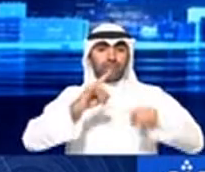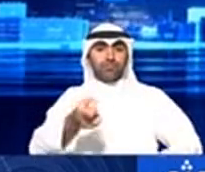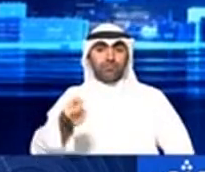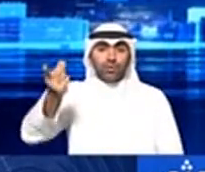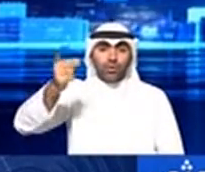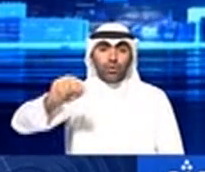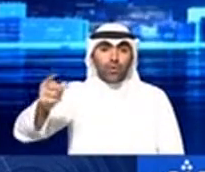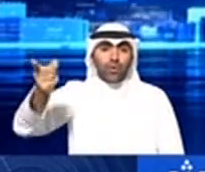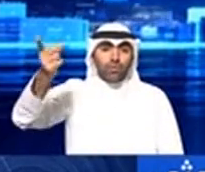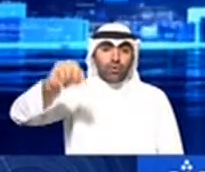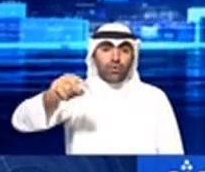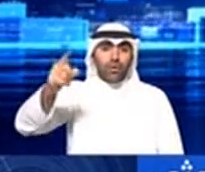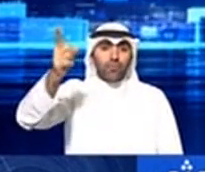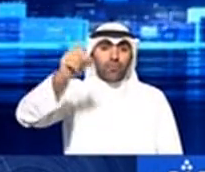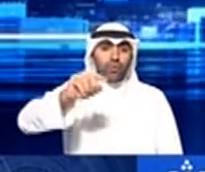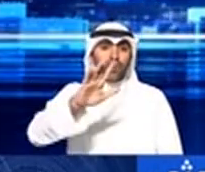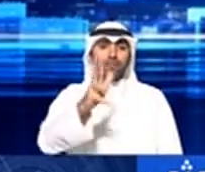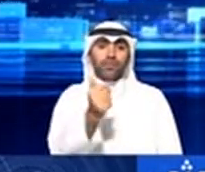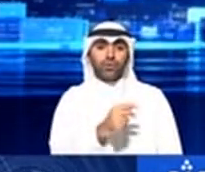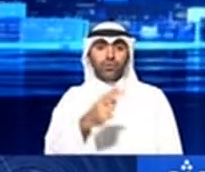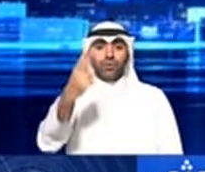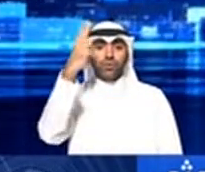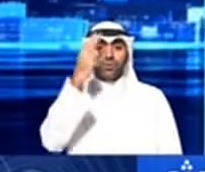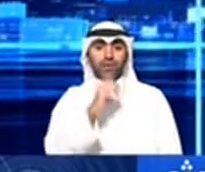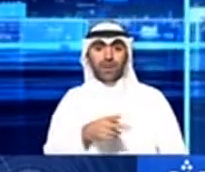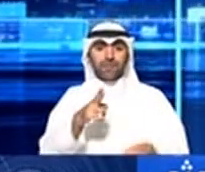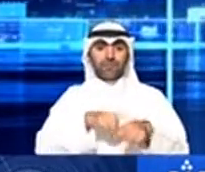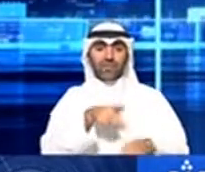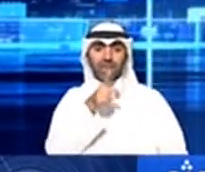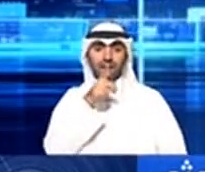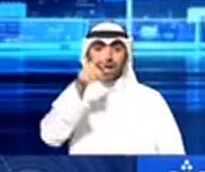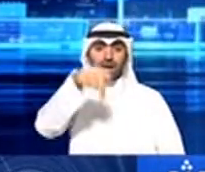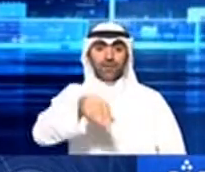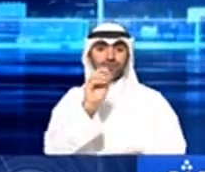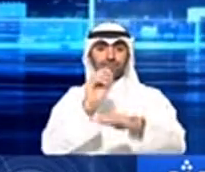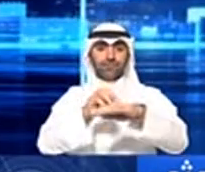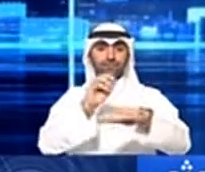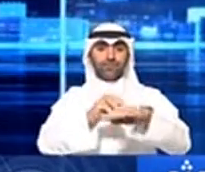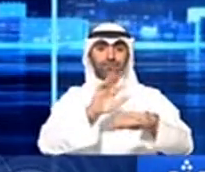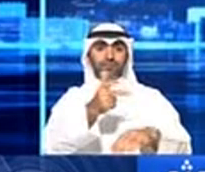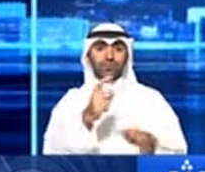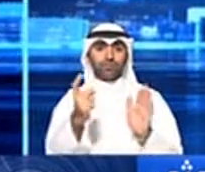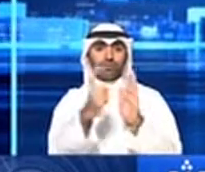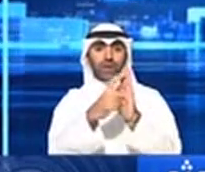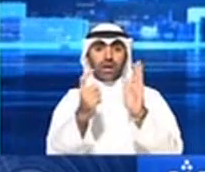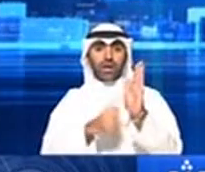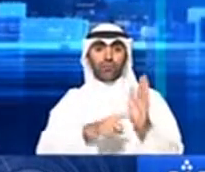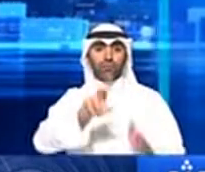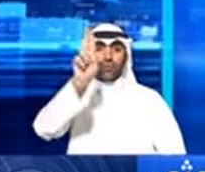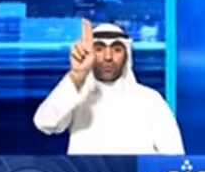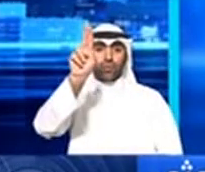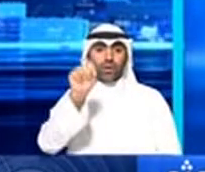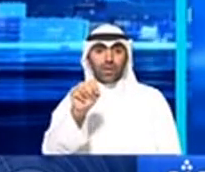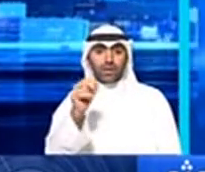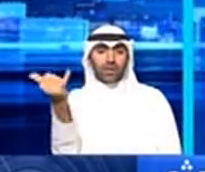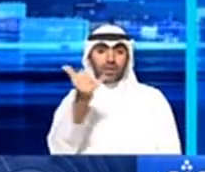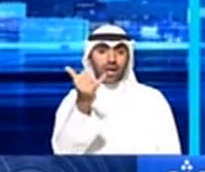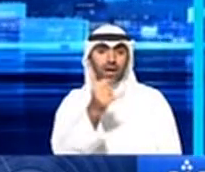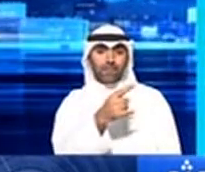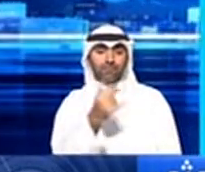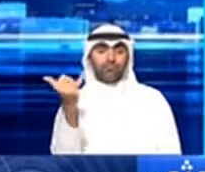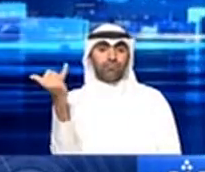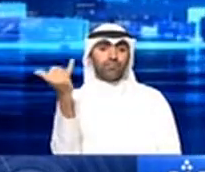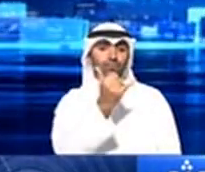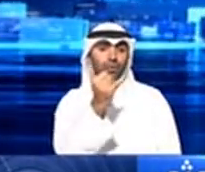ولا سيما مجلس الأمن لردع من يخطط ويقف ورائها صيانة للأمن والسلم الدوليين مؤكدة